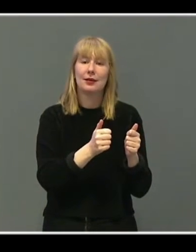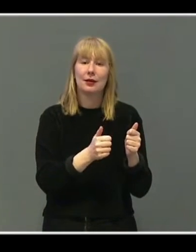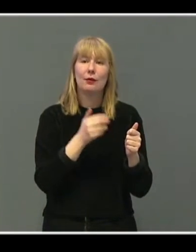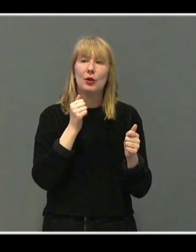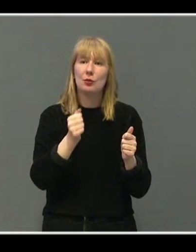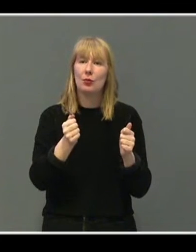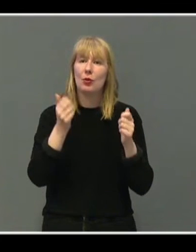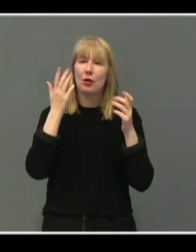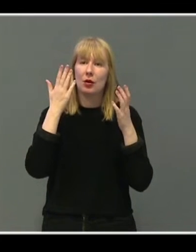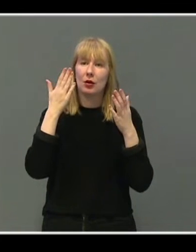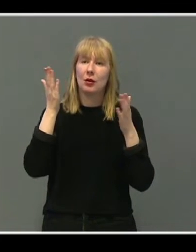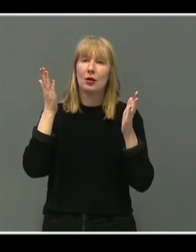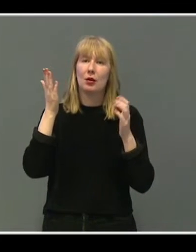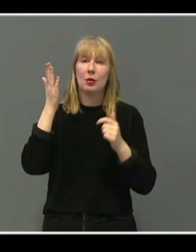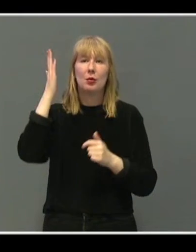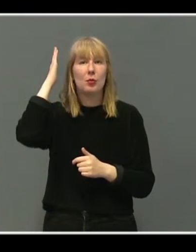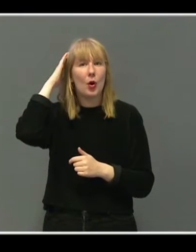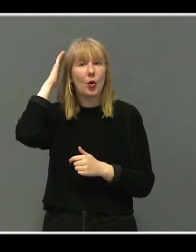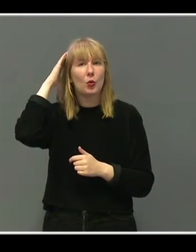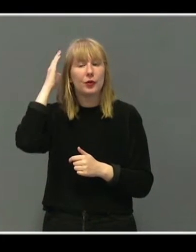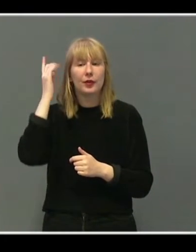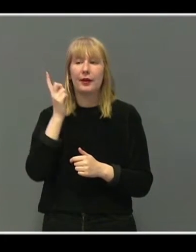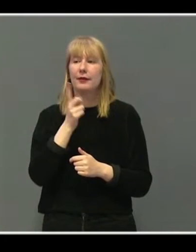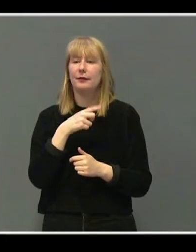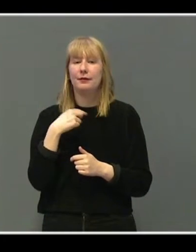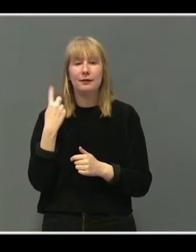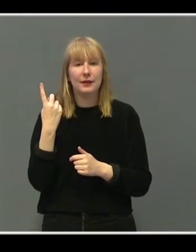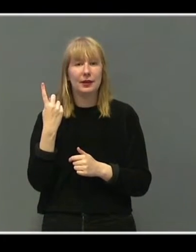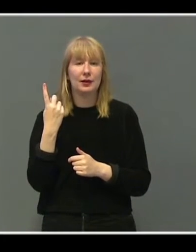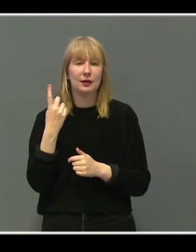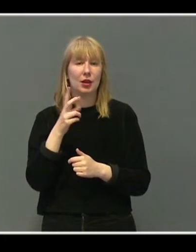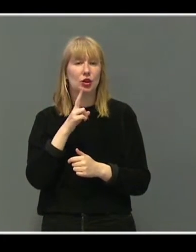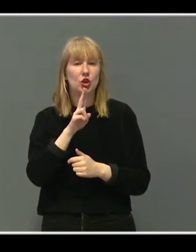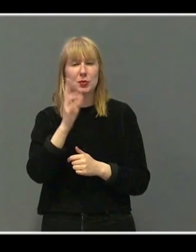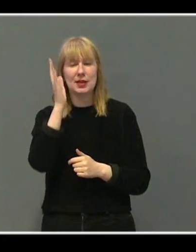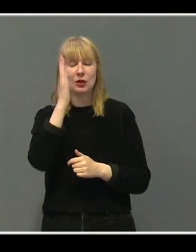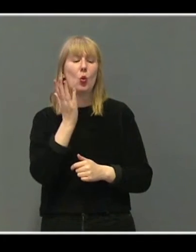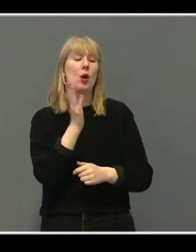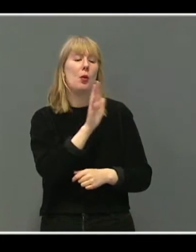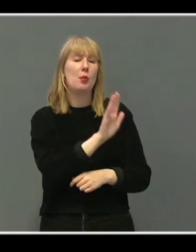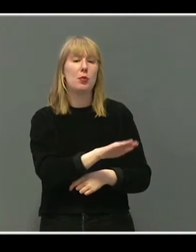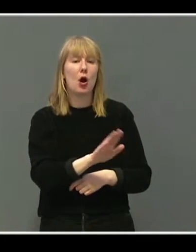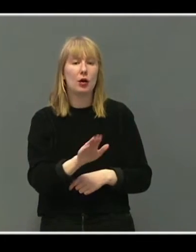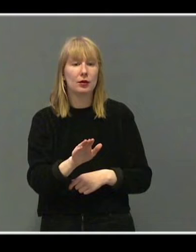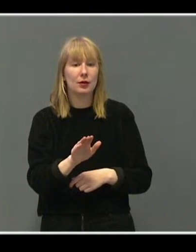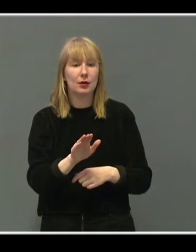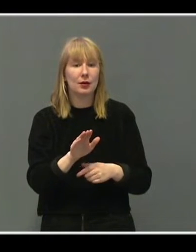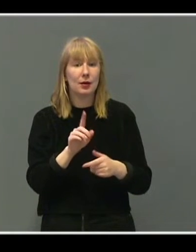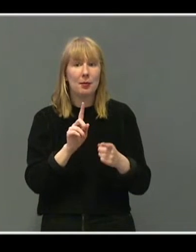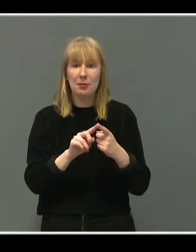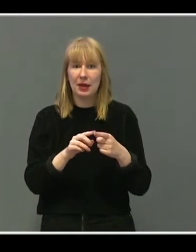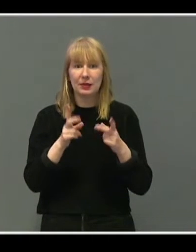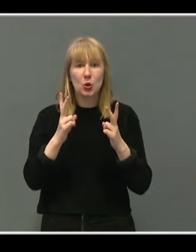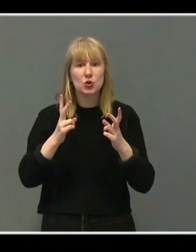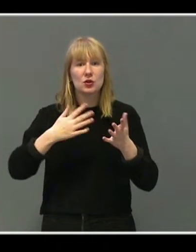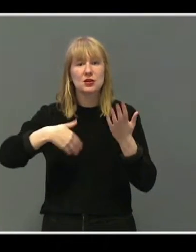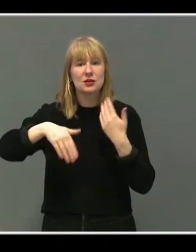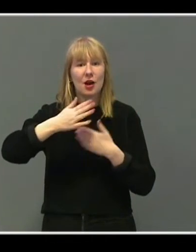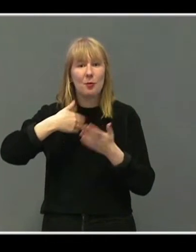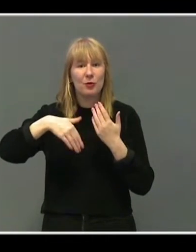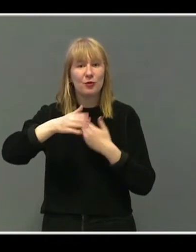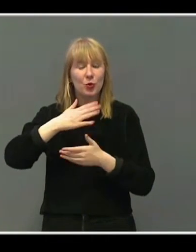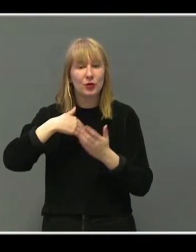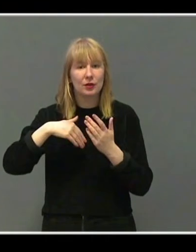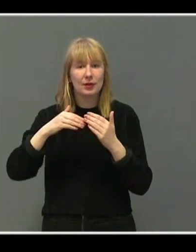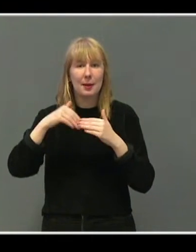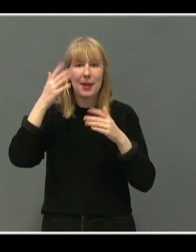noe vi tar med oss. Vi har veldig fort, vi faller litt tilbake i den felle at det er barn vi snakker om, men vi gjør jo ikke det. Dette er jo et samfunn, som du kaller det,